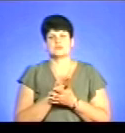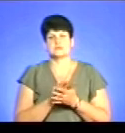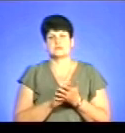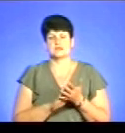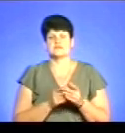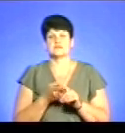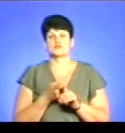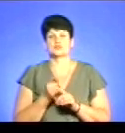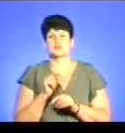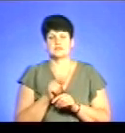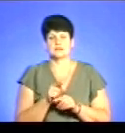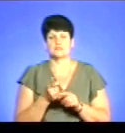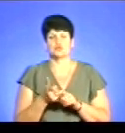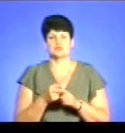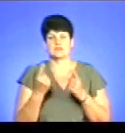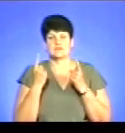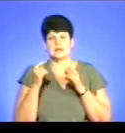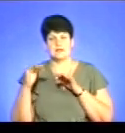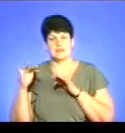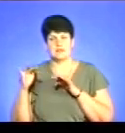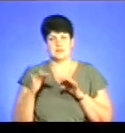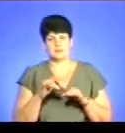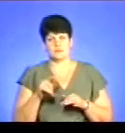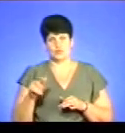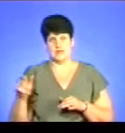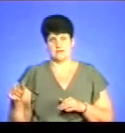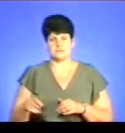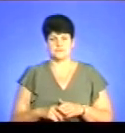Зв'язку з тим, дуже великий наплив людей.